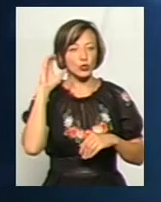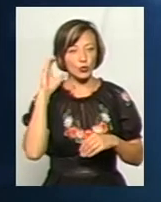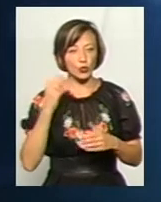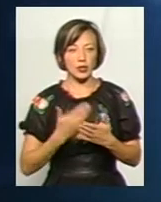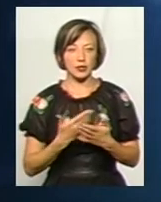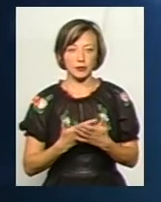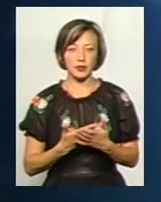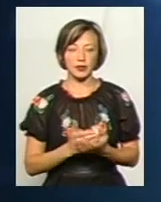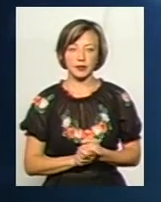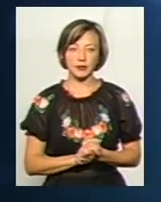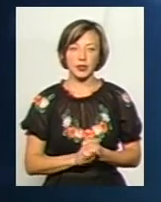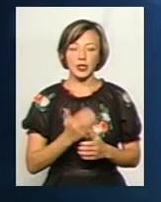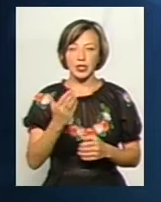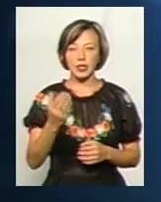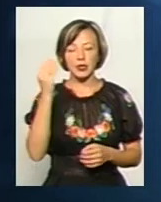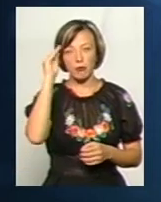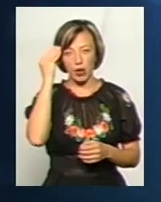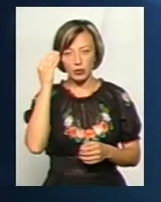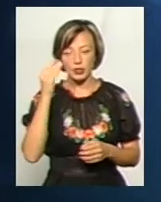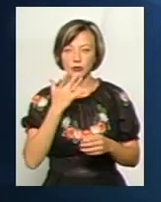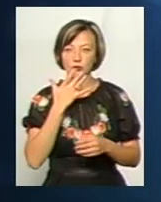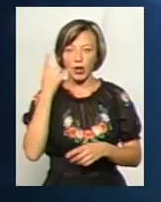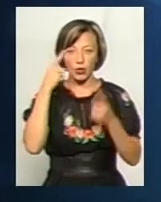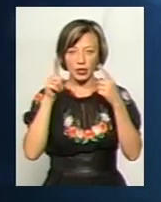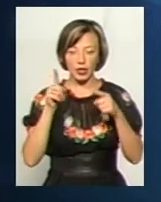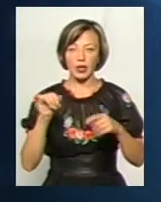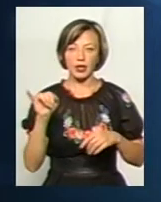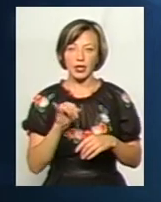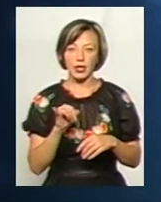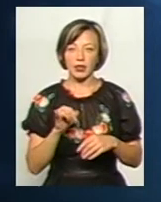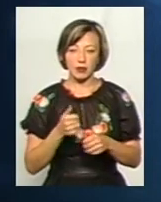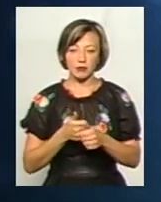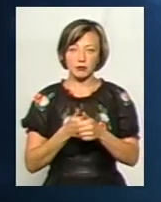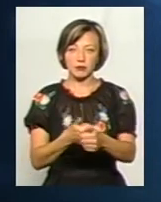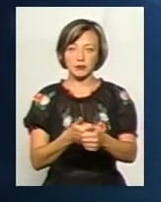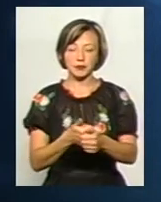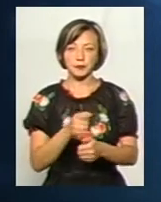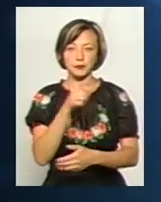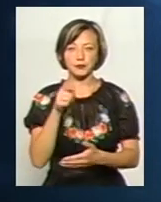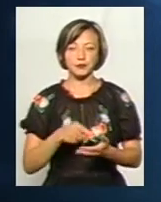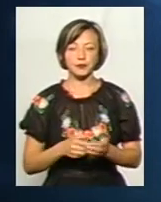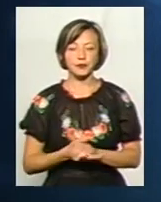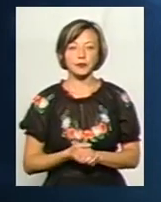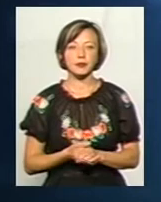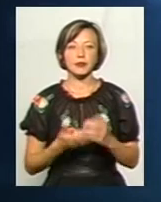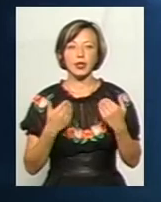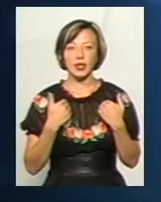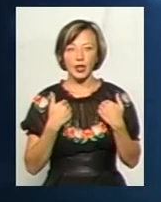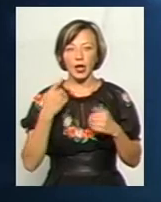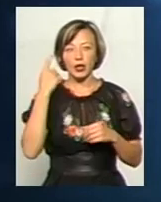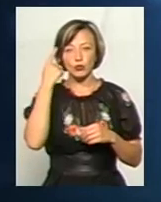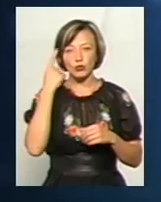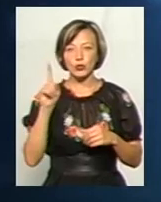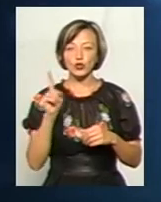їхні бачення національної ідеї і, власне, за ними йти? Я думаю, що частково еліта тільки